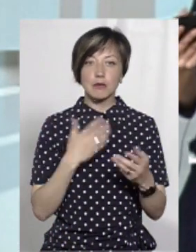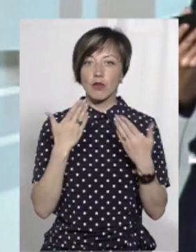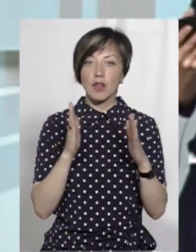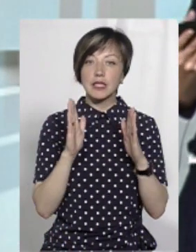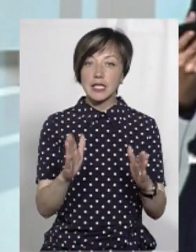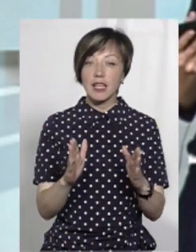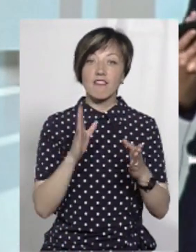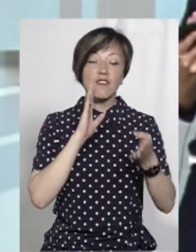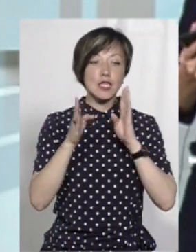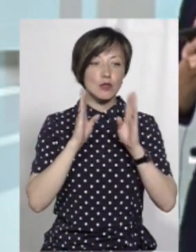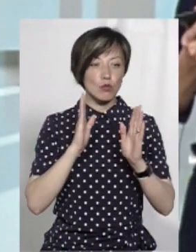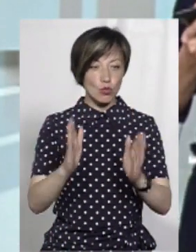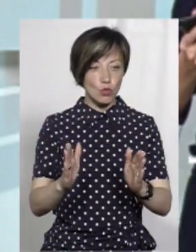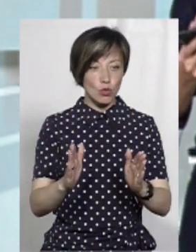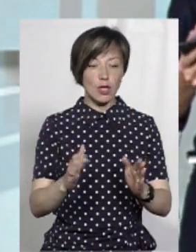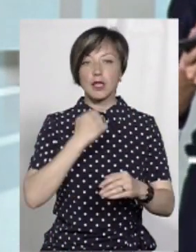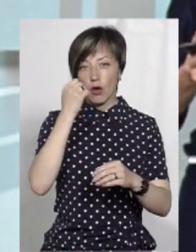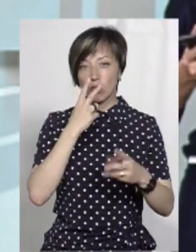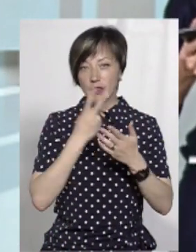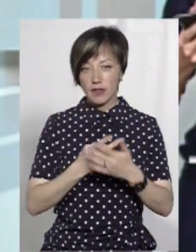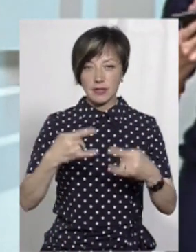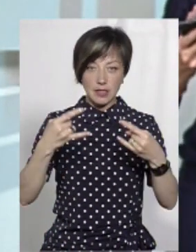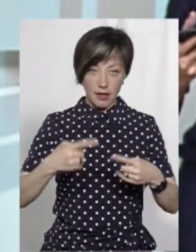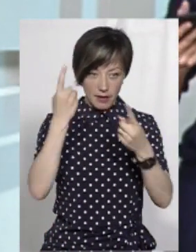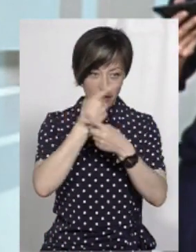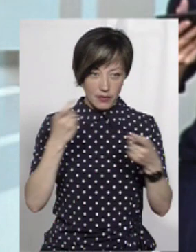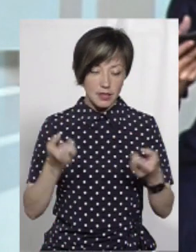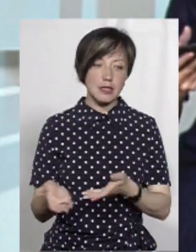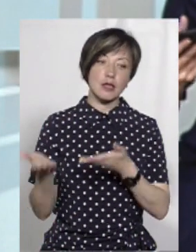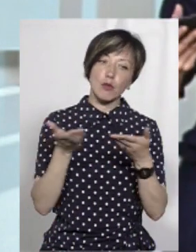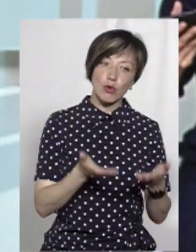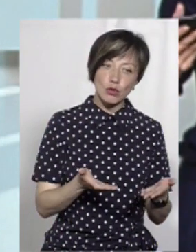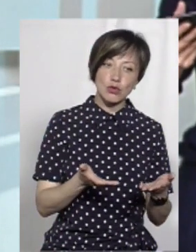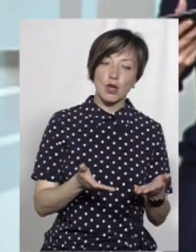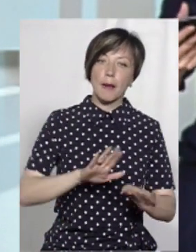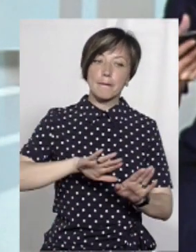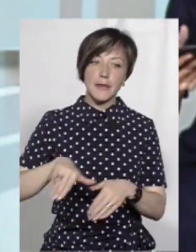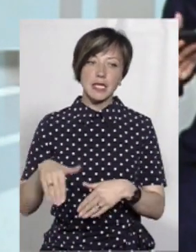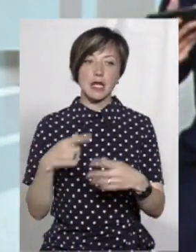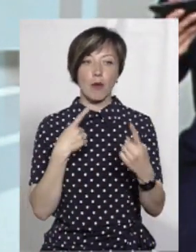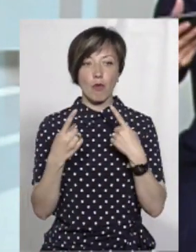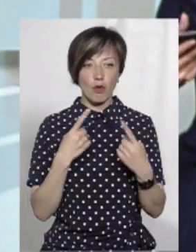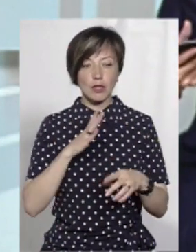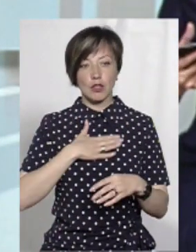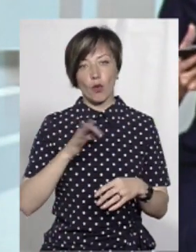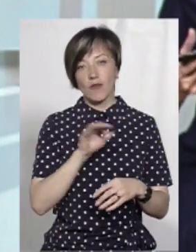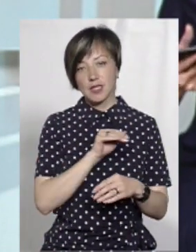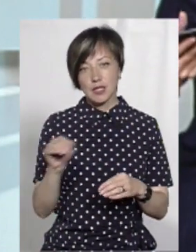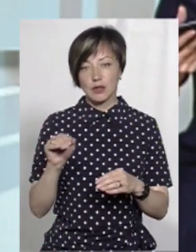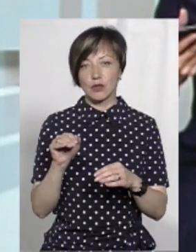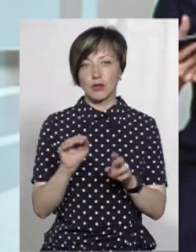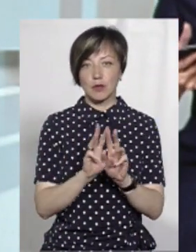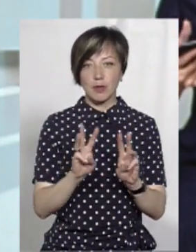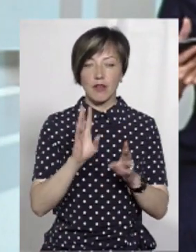спілкування буде тільки у мережі Фейсбук, тому дякую всім, хто дивився наш телеефір, і запрошую на післямову на нашу офіційну